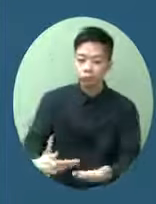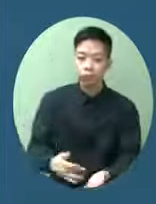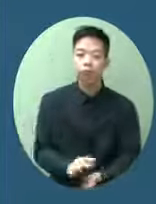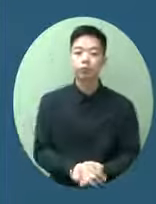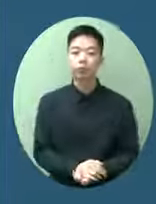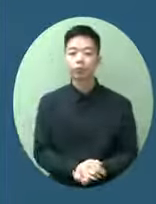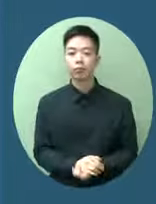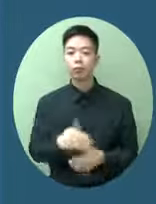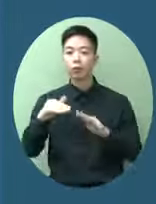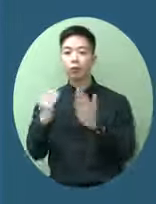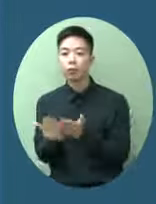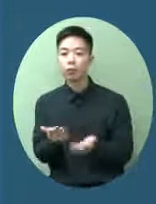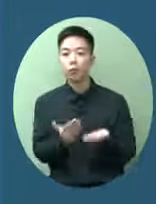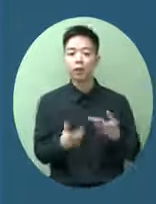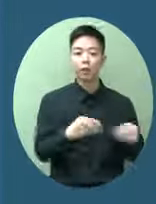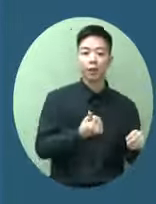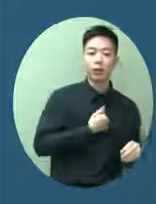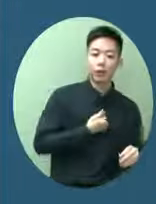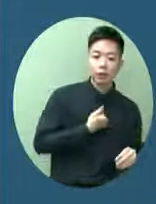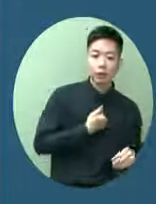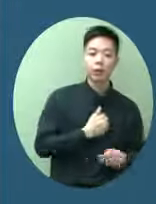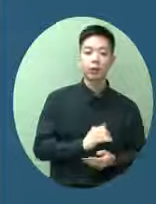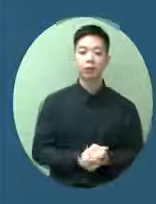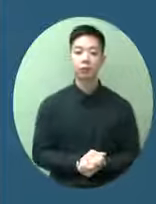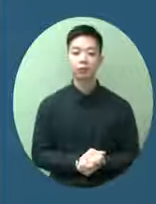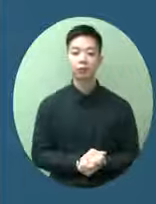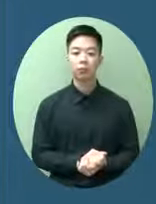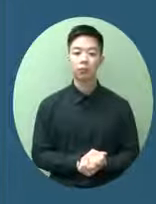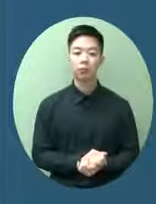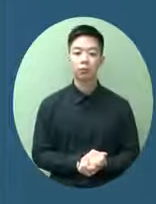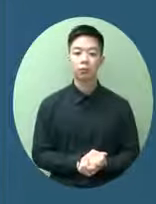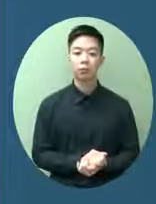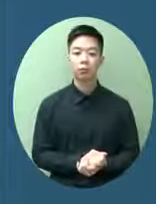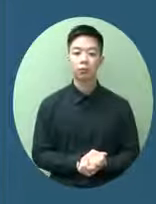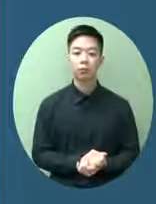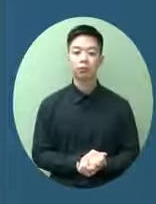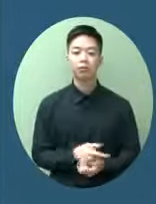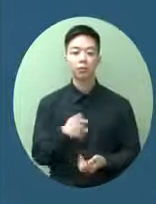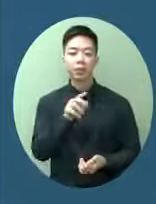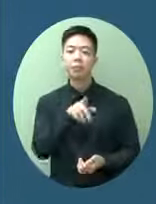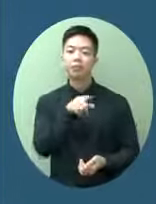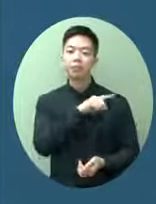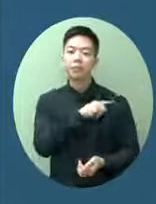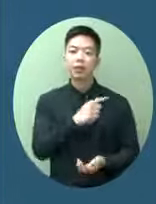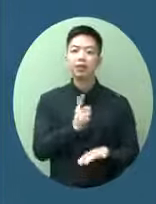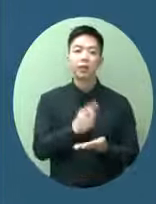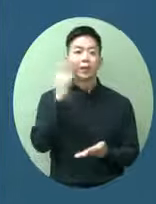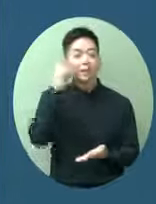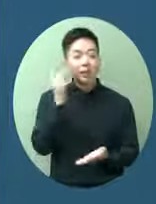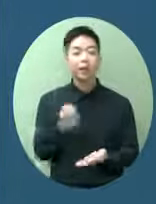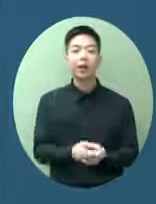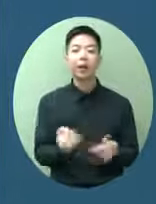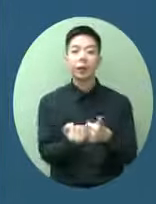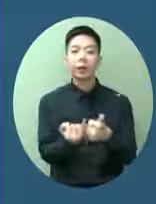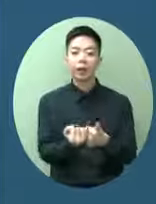教職員都能夠見到讓同學們回去面授課程對於他們的成長是非常重要的所以